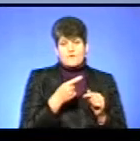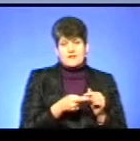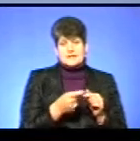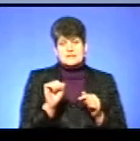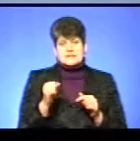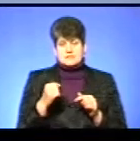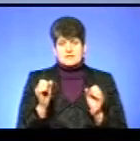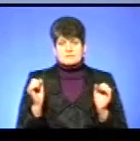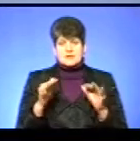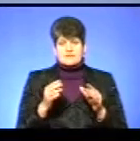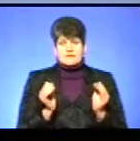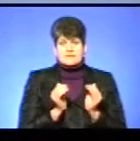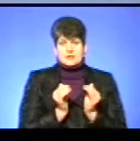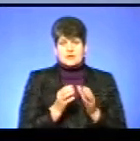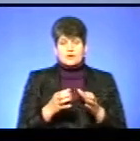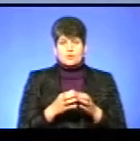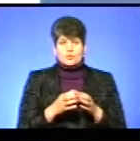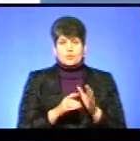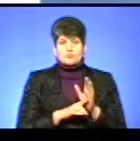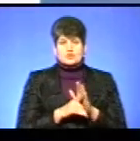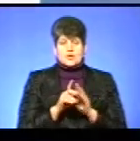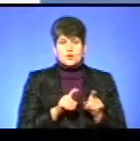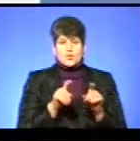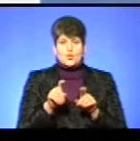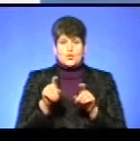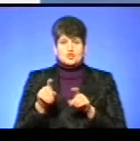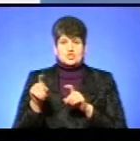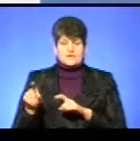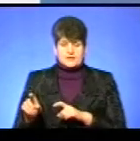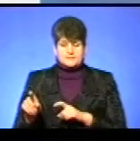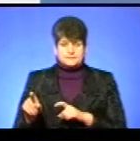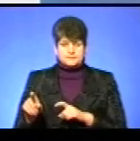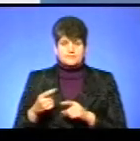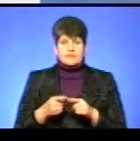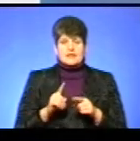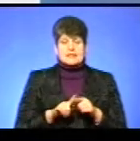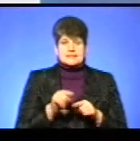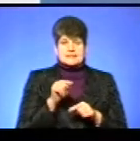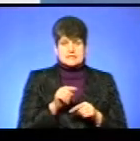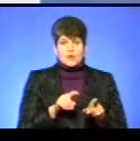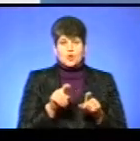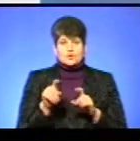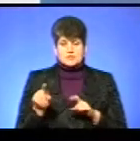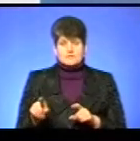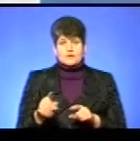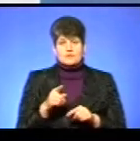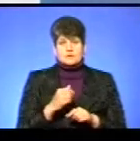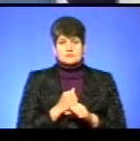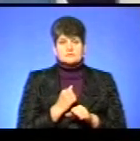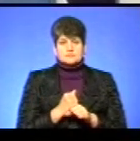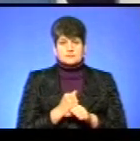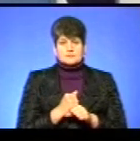збираються в невеликі групи і починають кочівлі. Ці кочівлі вони здійснюють у